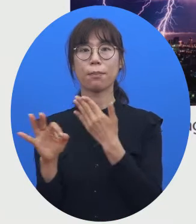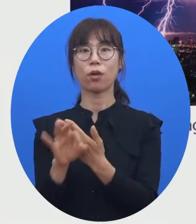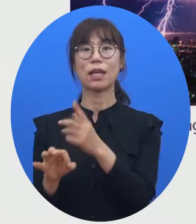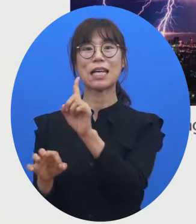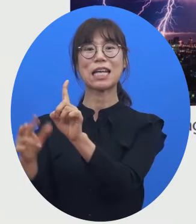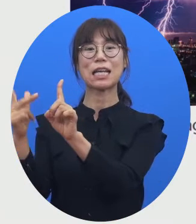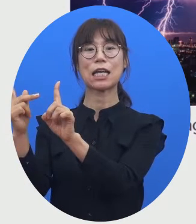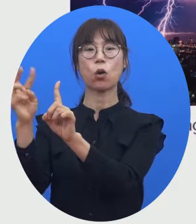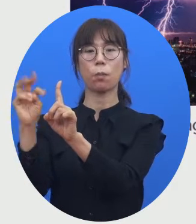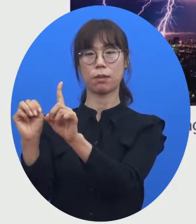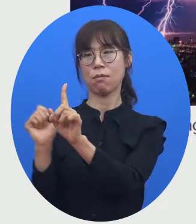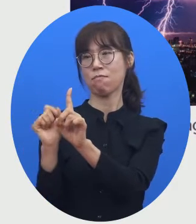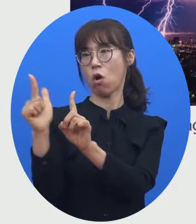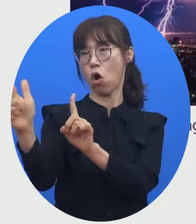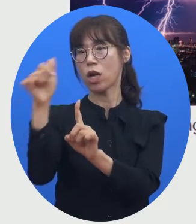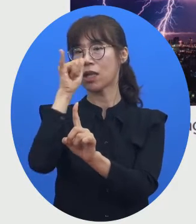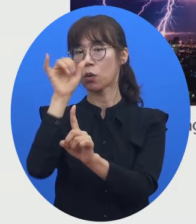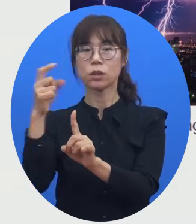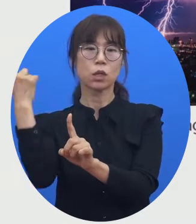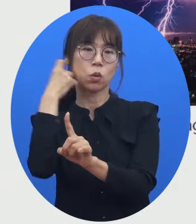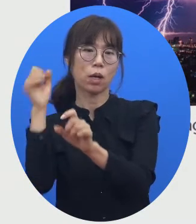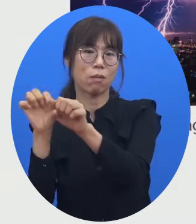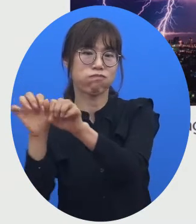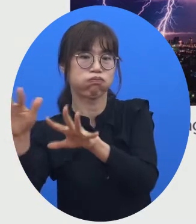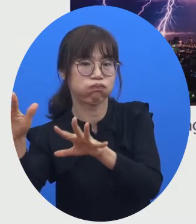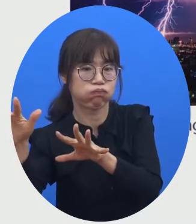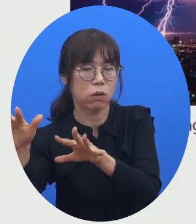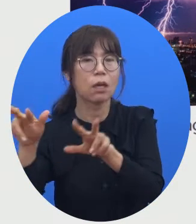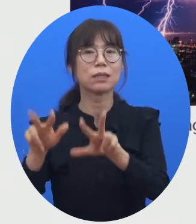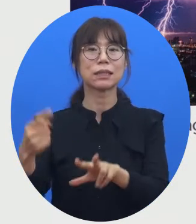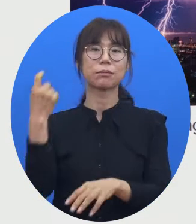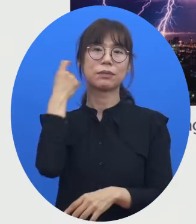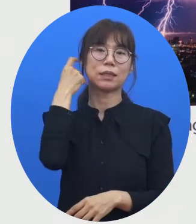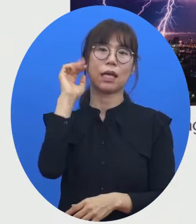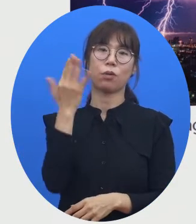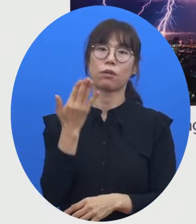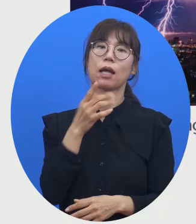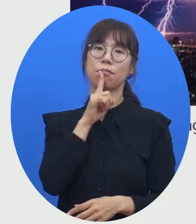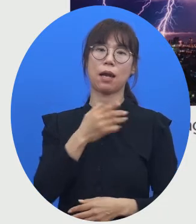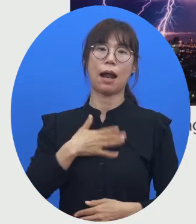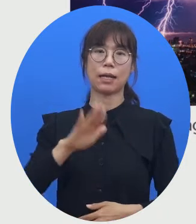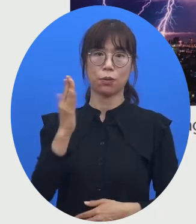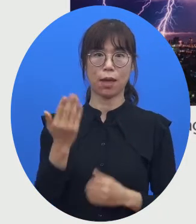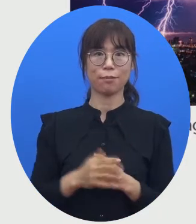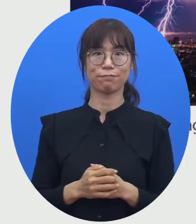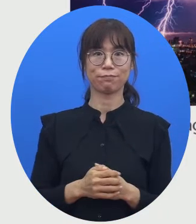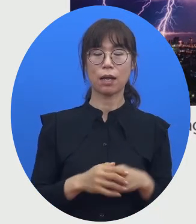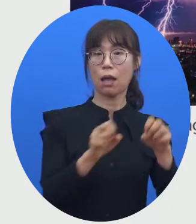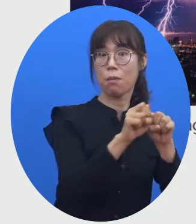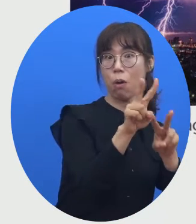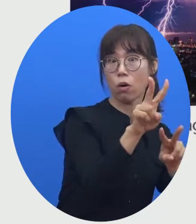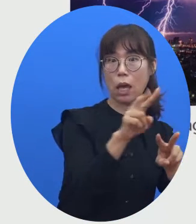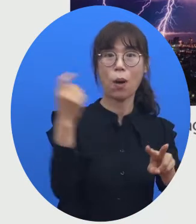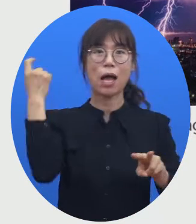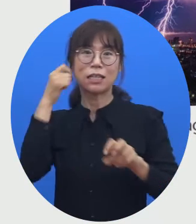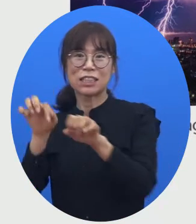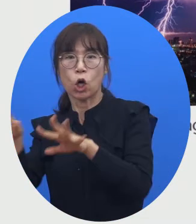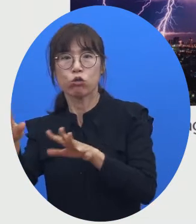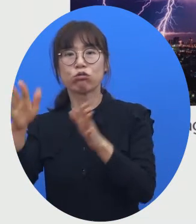일어났다는 것을 쉽게 이야기할 수가 있죠. 그래서 여러분들이 천둥, 번개 사이의 시간이 길다면